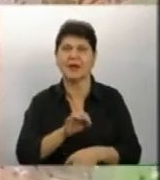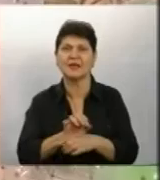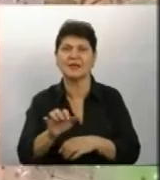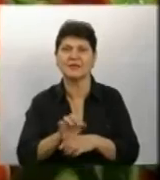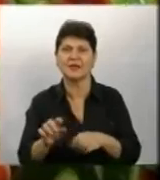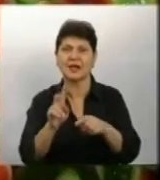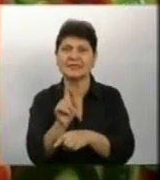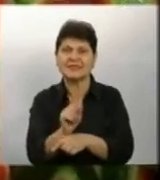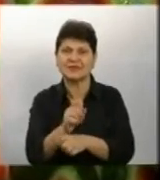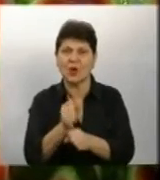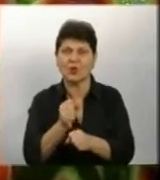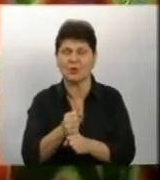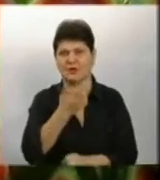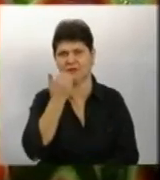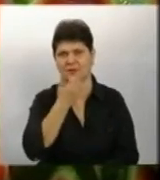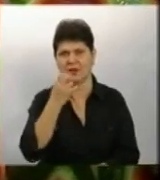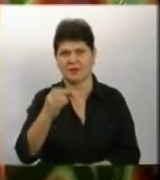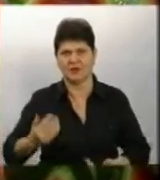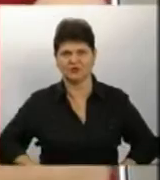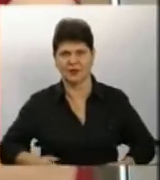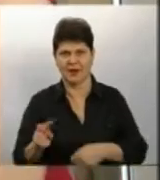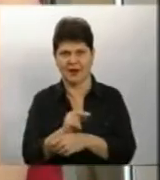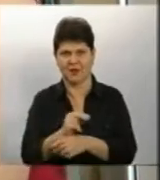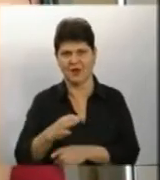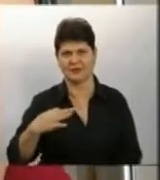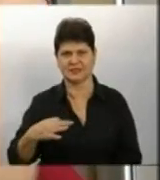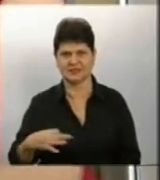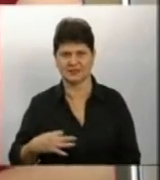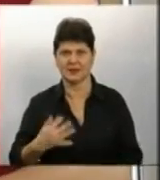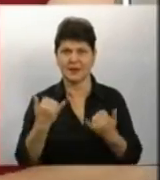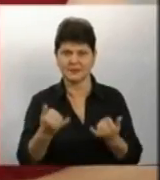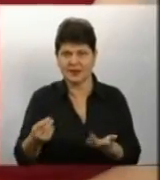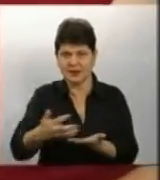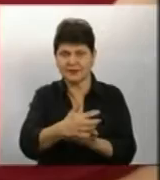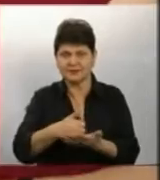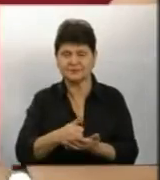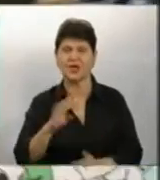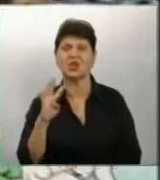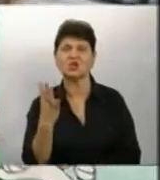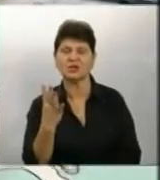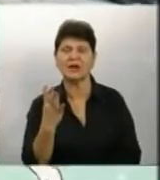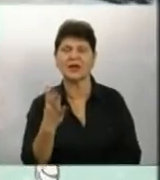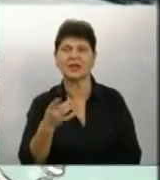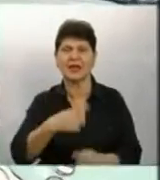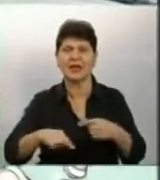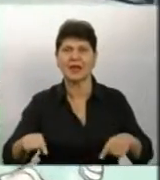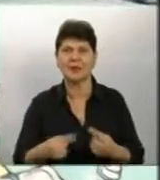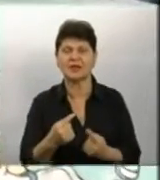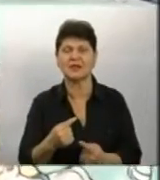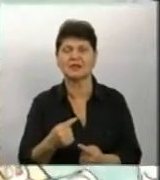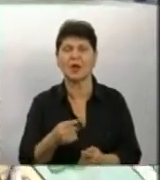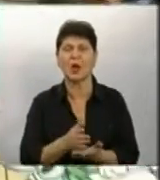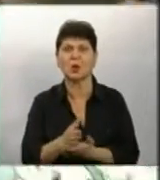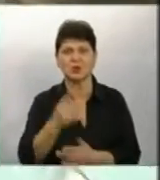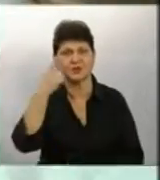декоративні свічки, цим і заробляють на життя та на лікування сина Наразі збирають на четвертий курс реабілітації у Китаї. Його